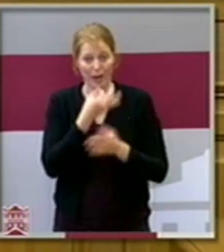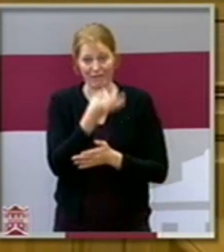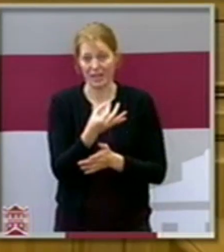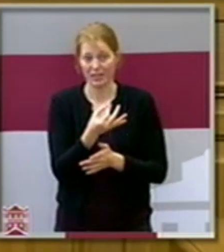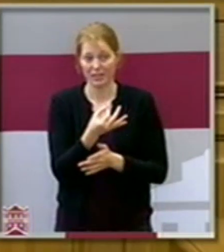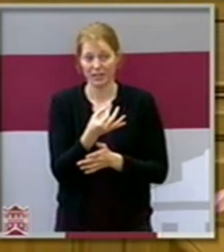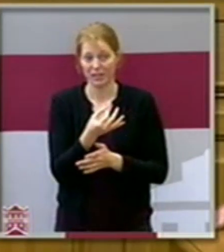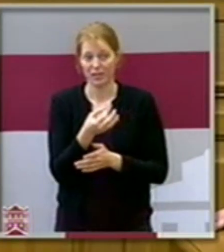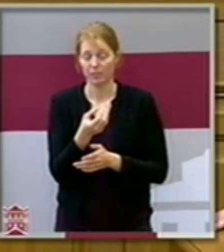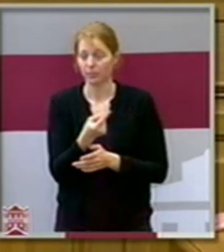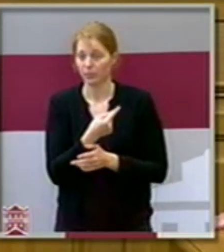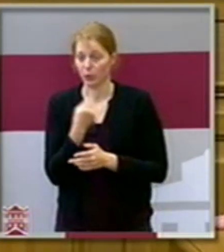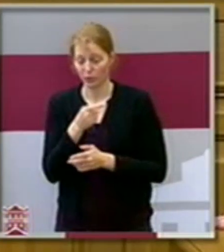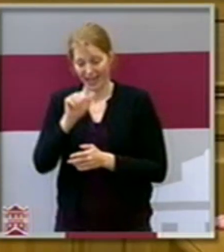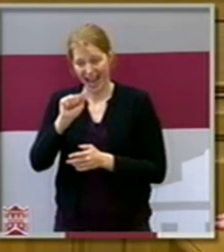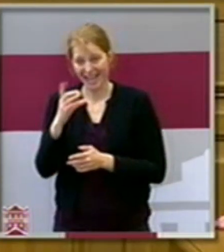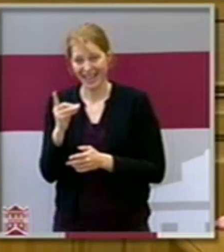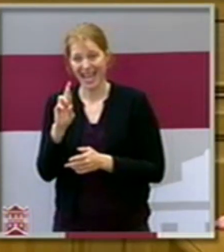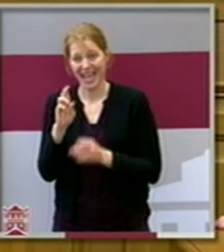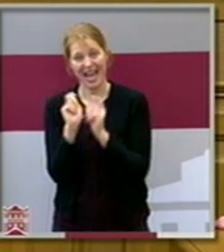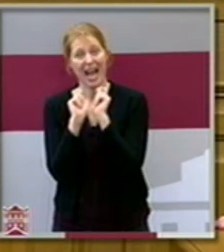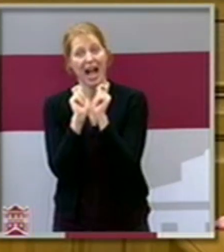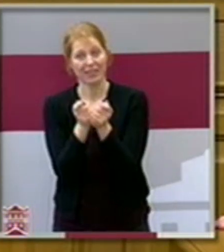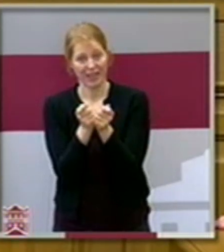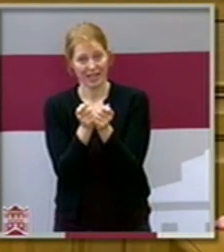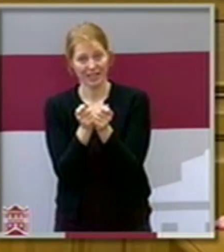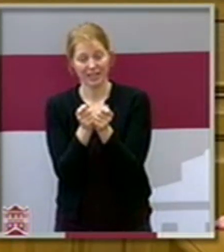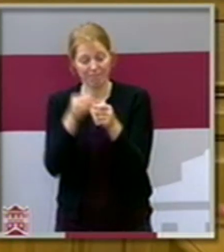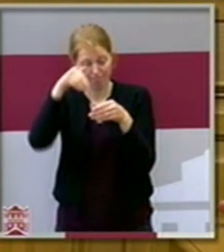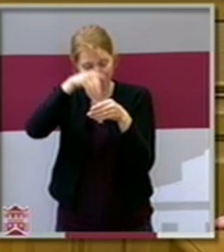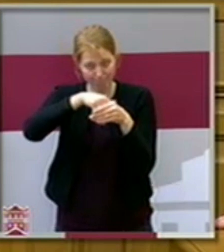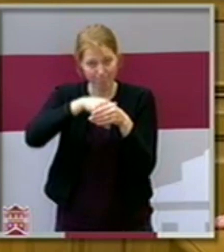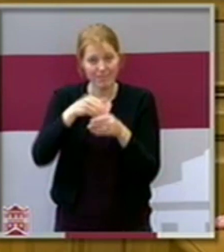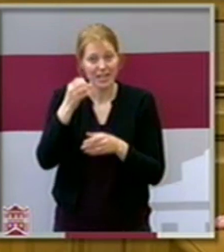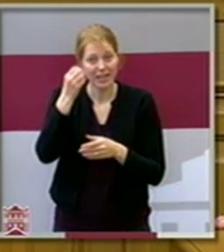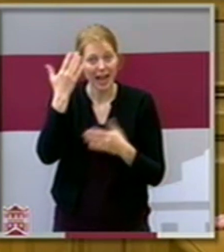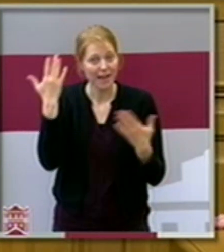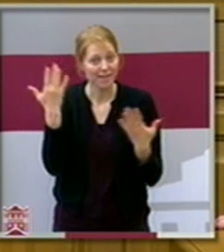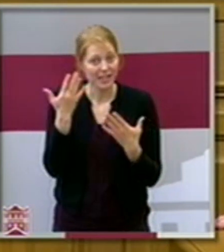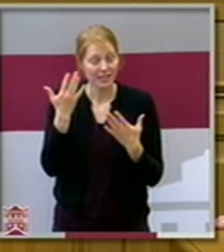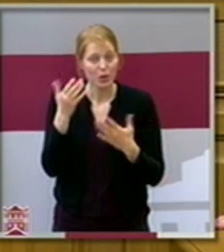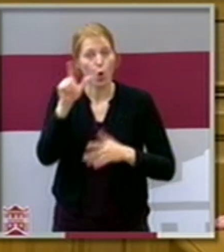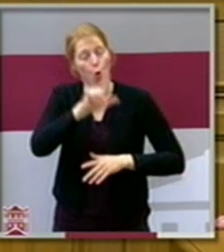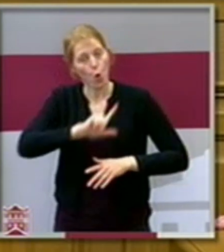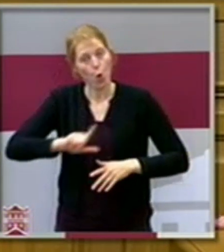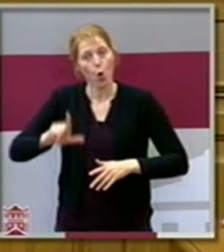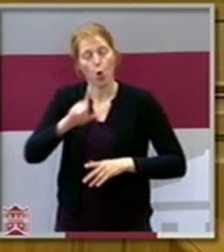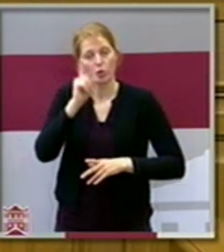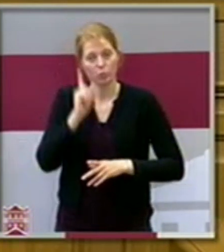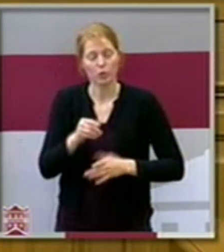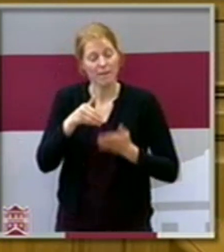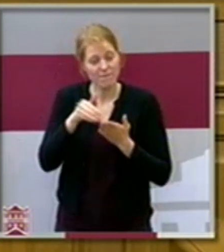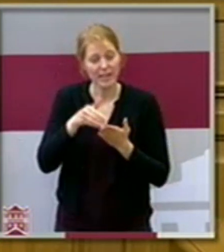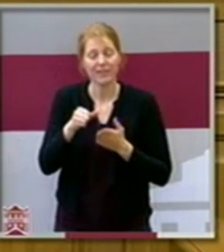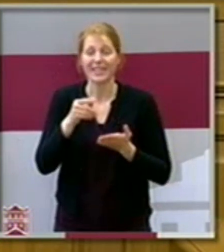Die Motionen, die wir als ADE heute präsentieren, sind ganz klar, dass wir der Meinung sind, dass Lützebüch weiter für die Stimmigkeit